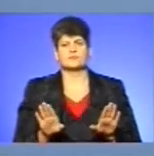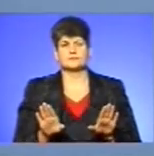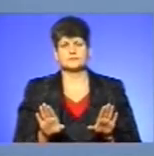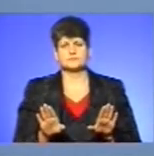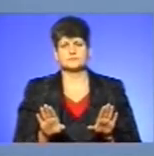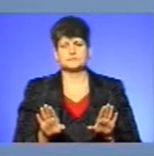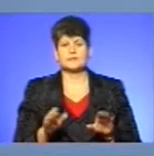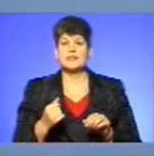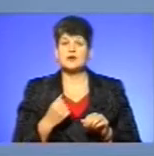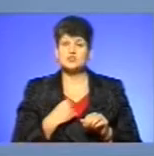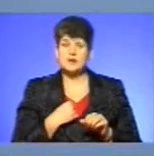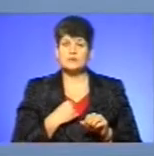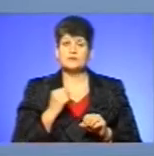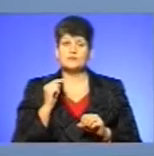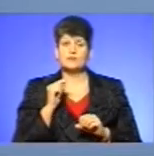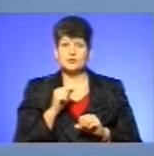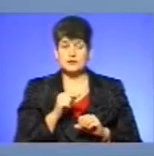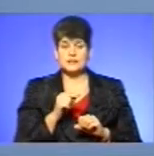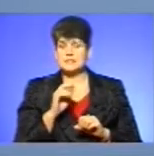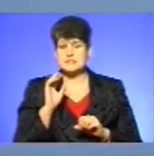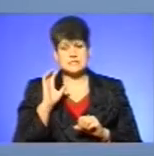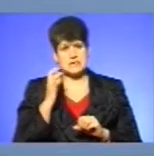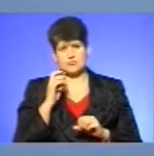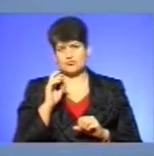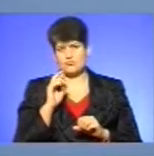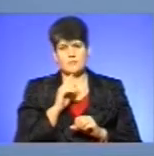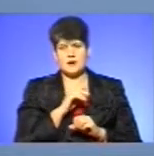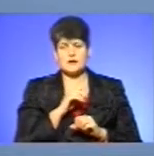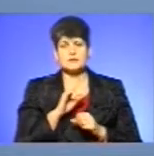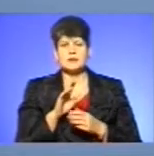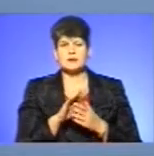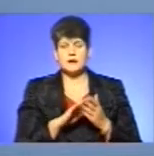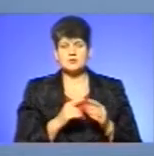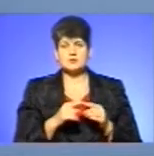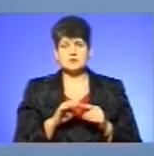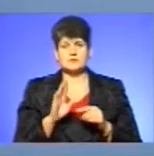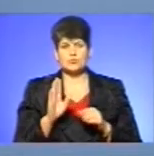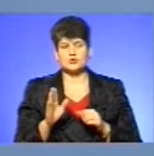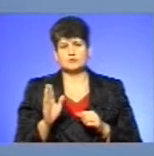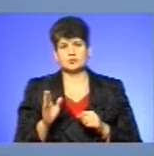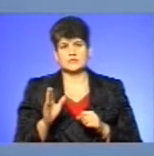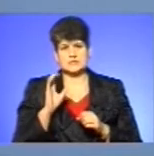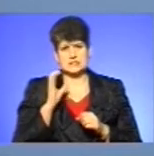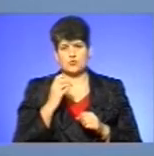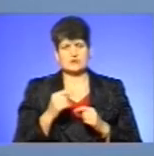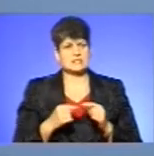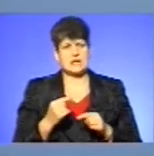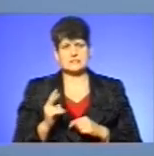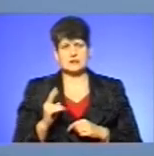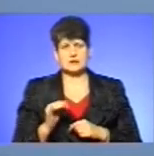На жаль, вони досить серйозно помиляються, і в подальшому це може призвести до досить серйозних наслідків,